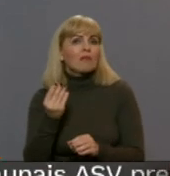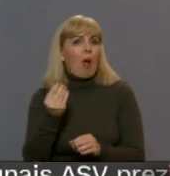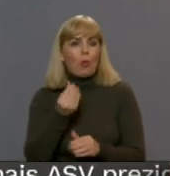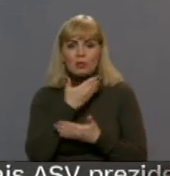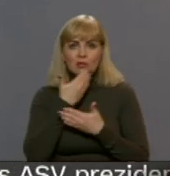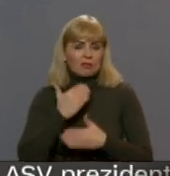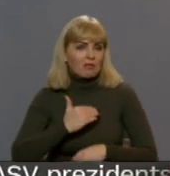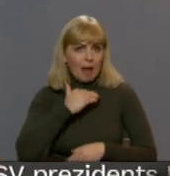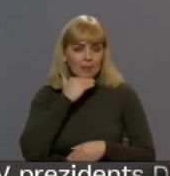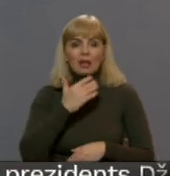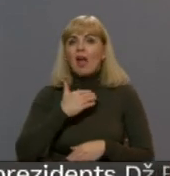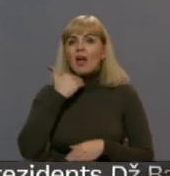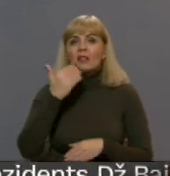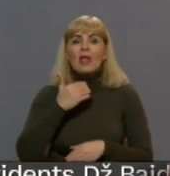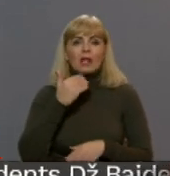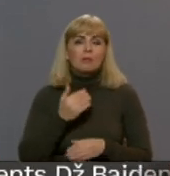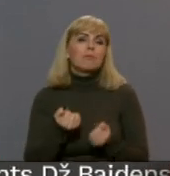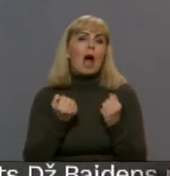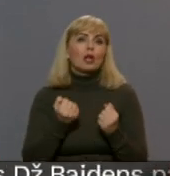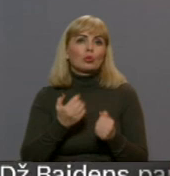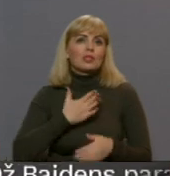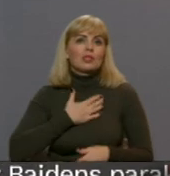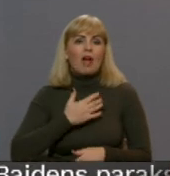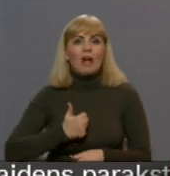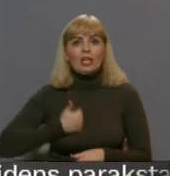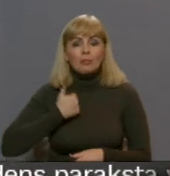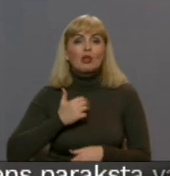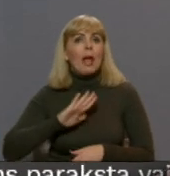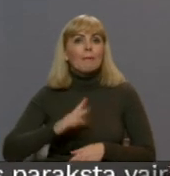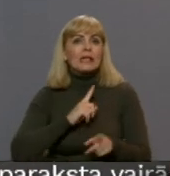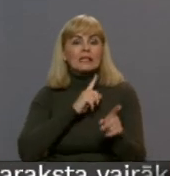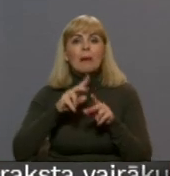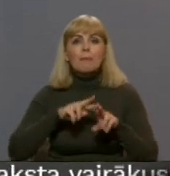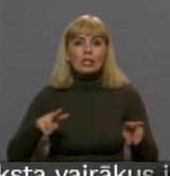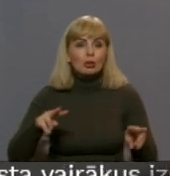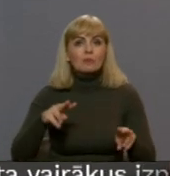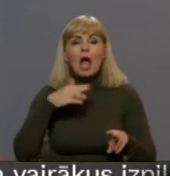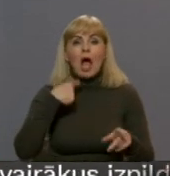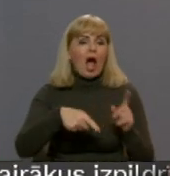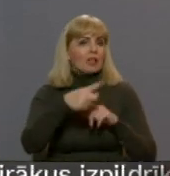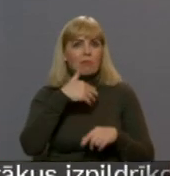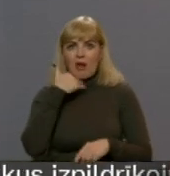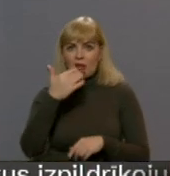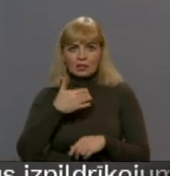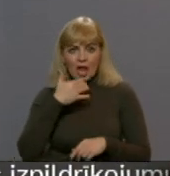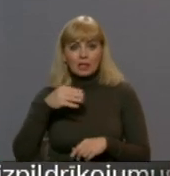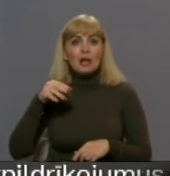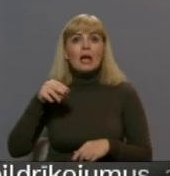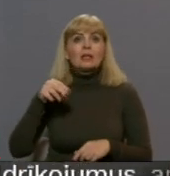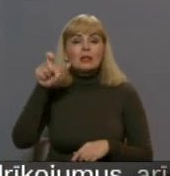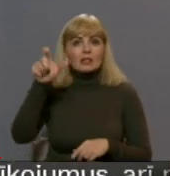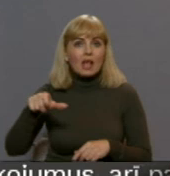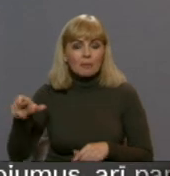Un vairs nevēlas to paturēt savā īpašamā, bet satiksmes ministrī to vairs negrasās ņemt atpakaļ. Tikmēr zemniekiem